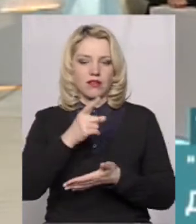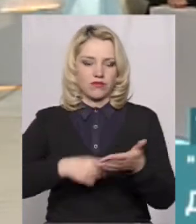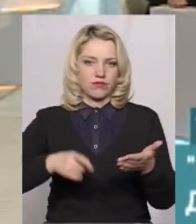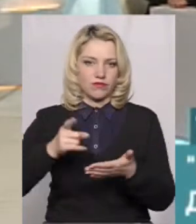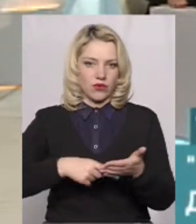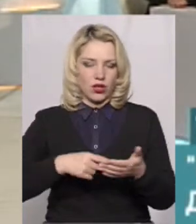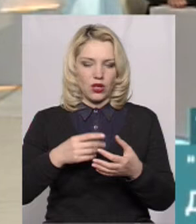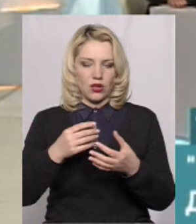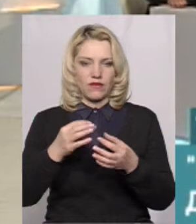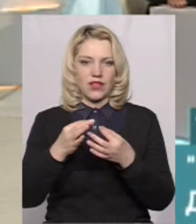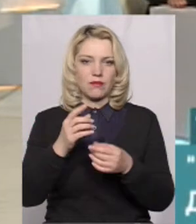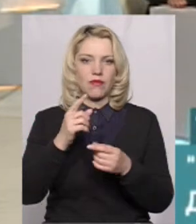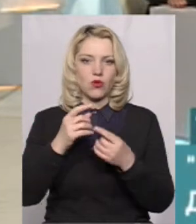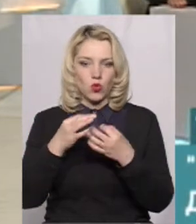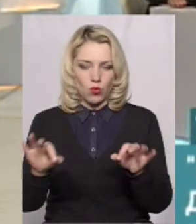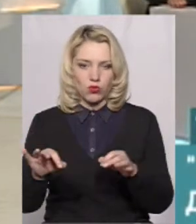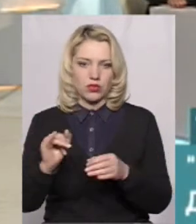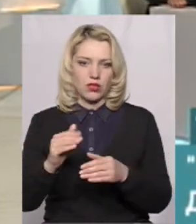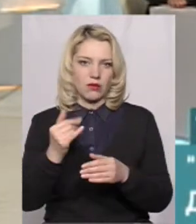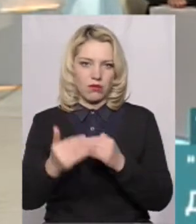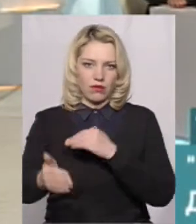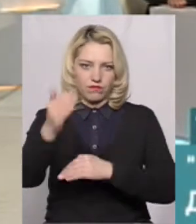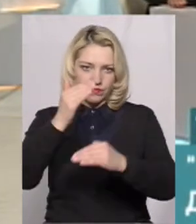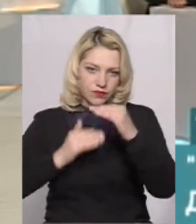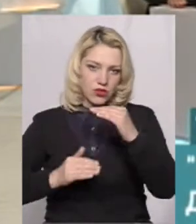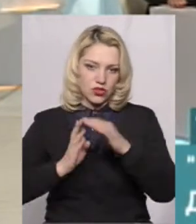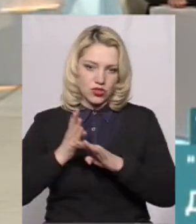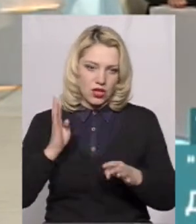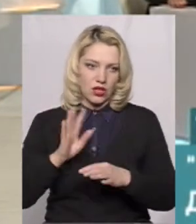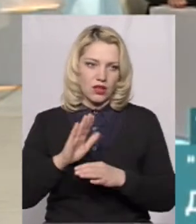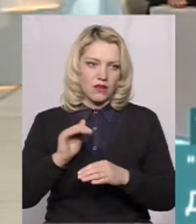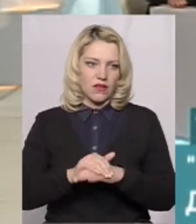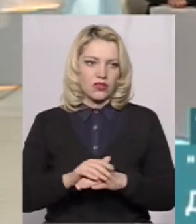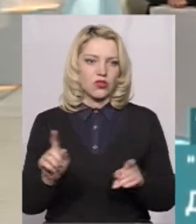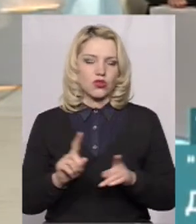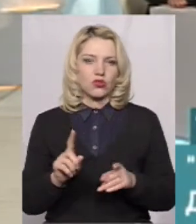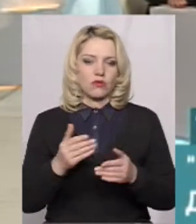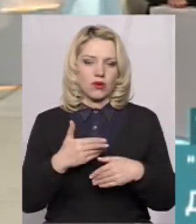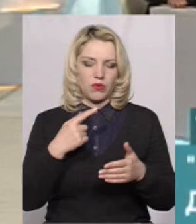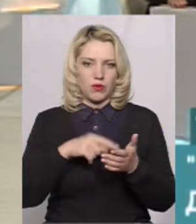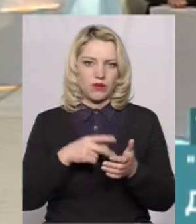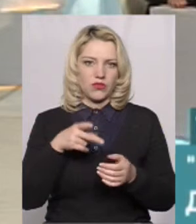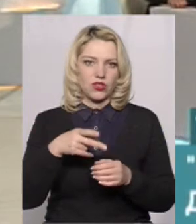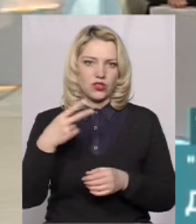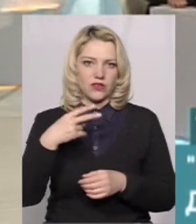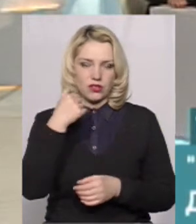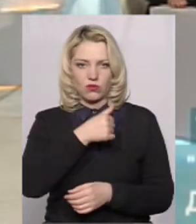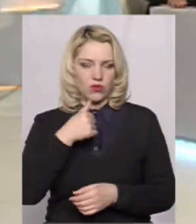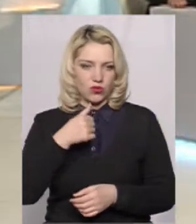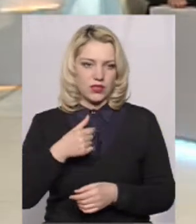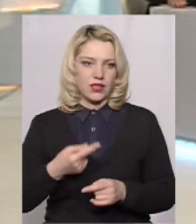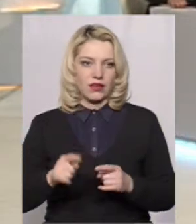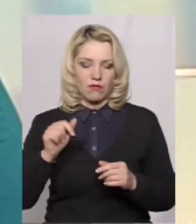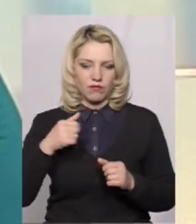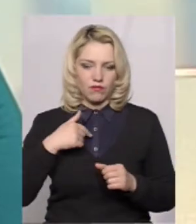списку черги і не факт, що потрапимо до іншого садочка у 2020 році. Я можу прокоментувати це